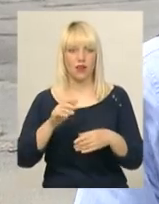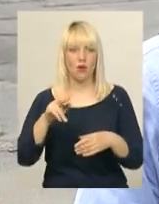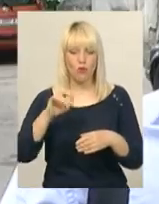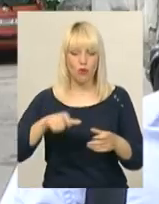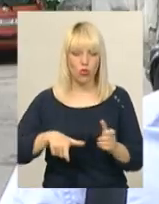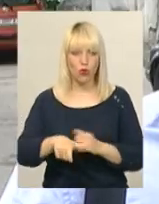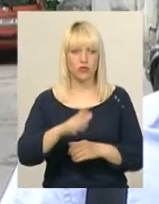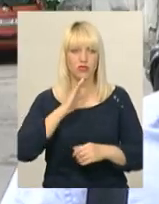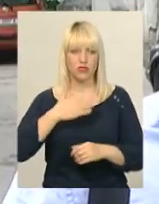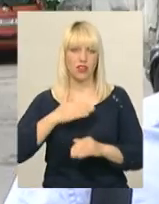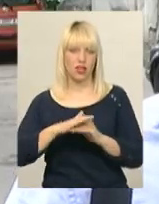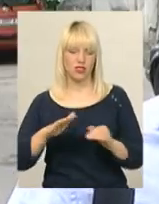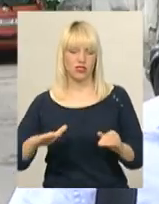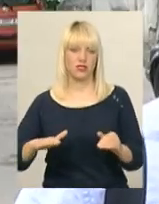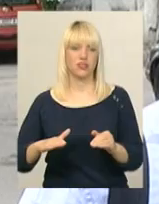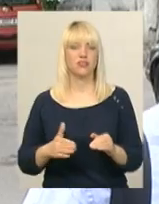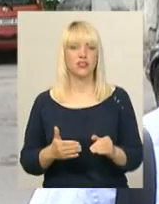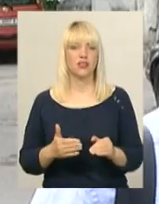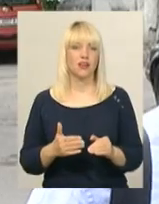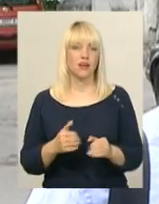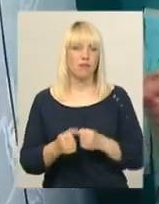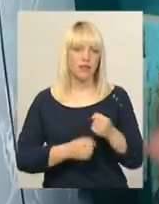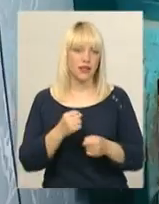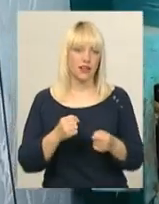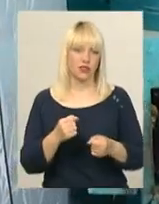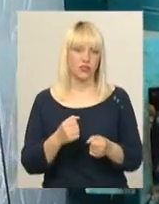тут бігають. Грізунів розводимо таким чином.